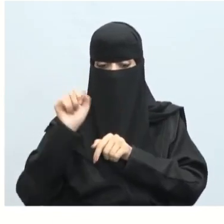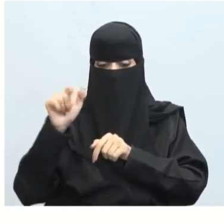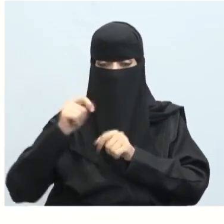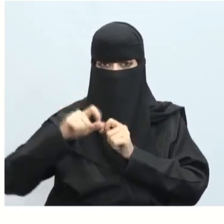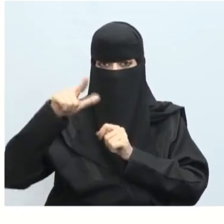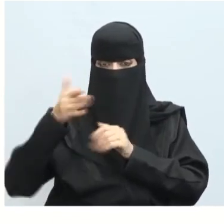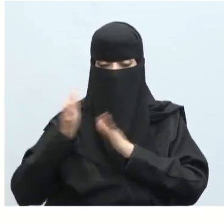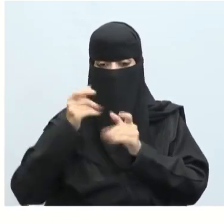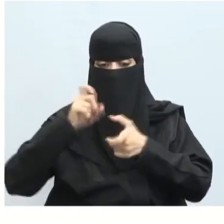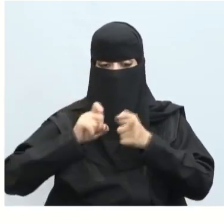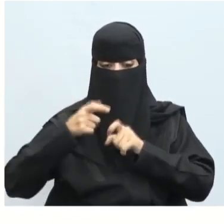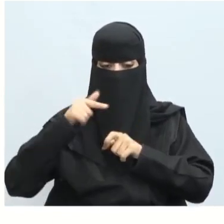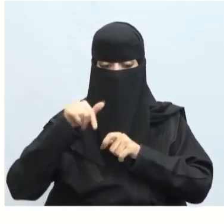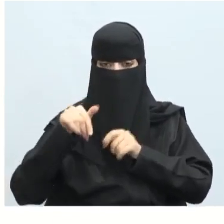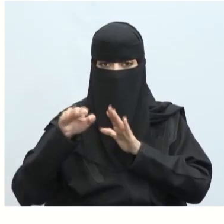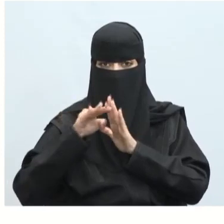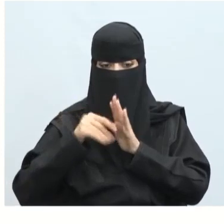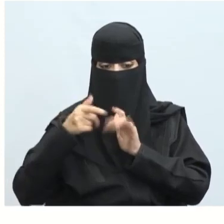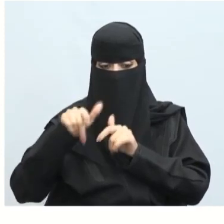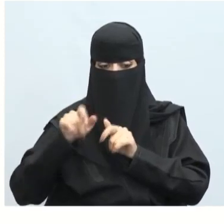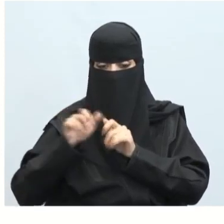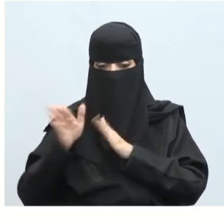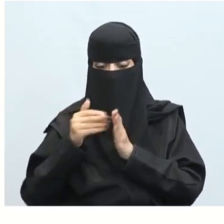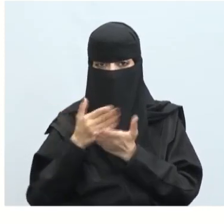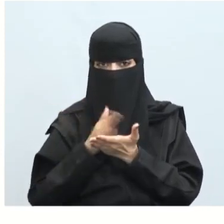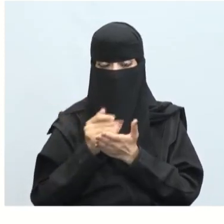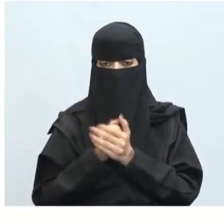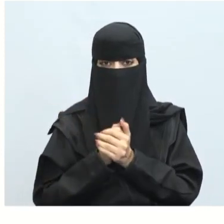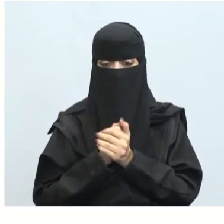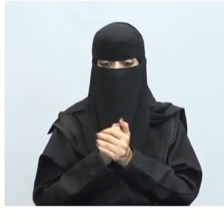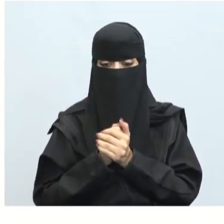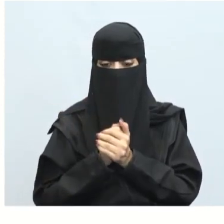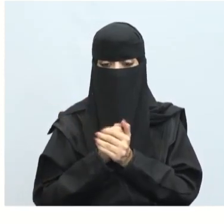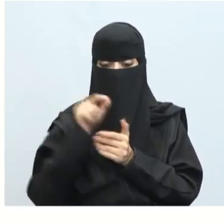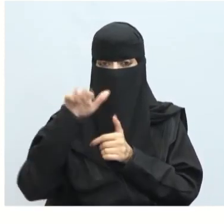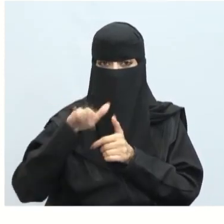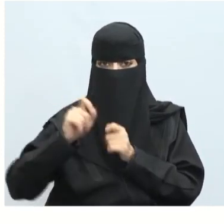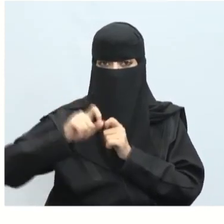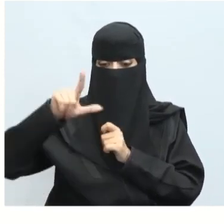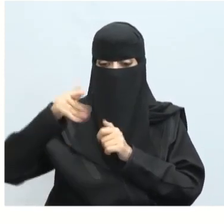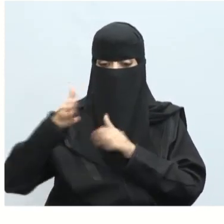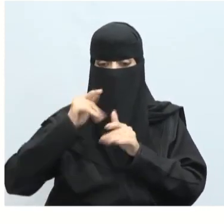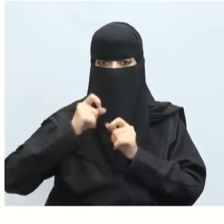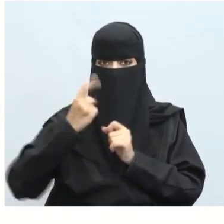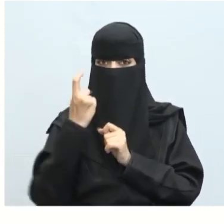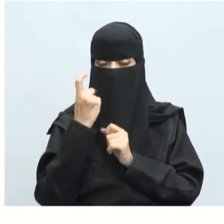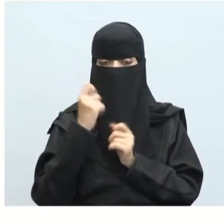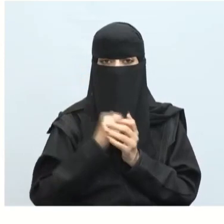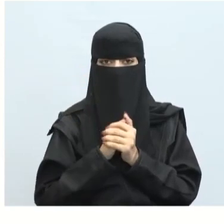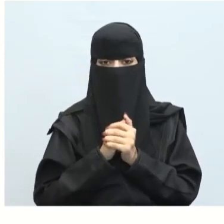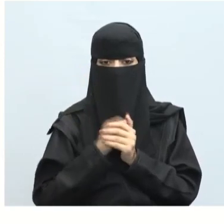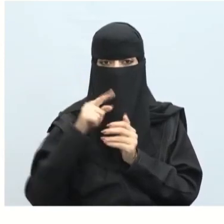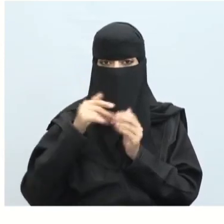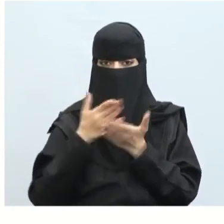خاصية هاية الارتفاع لمكون الhorizontal Arrangement الترتيب الأفقي فارغة فسيكون الارتفاع 100 بمعنى إذا